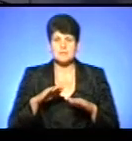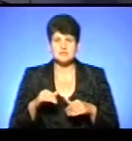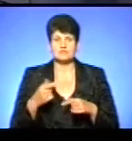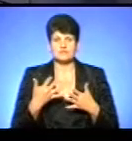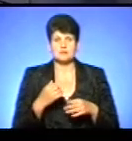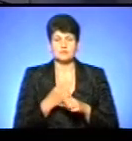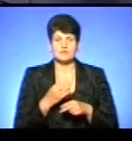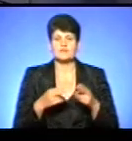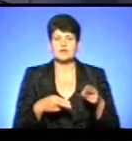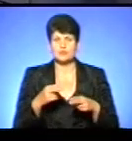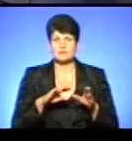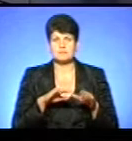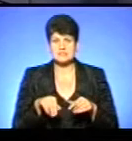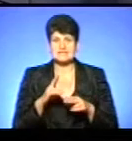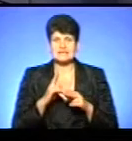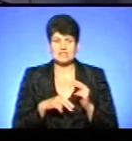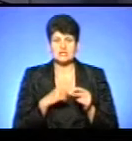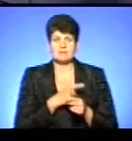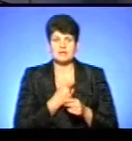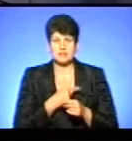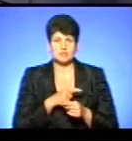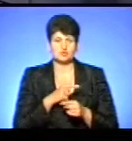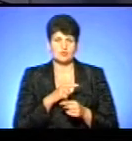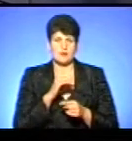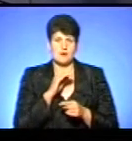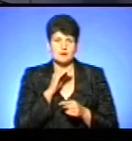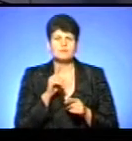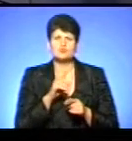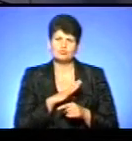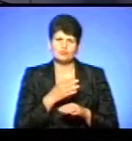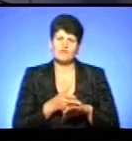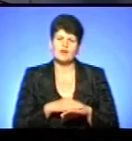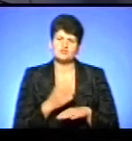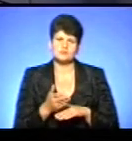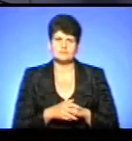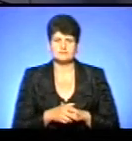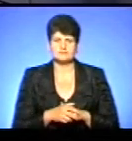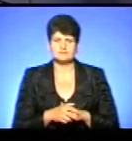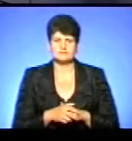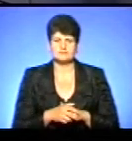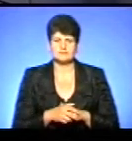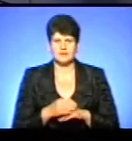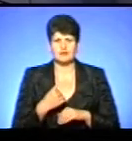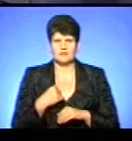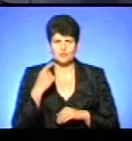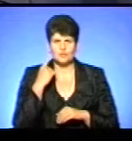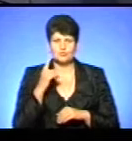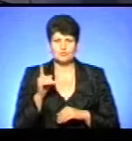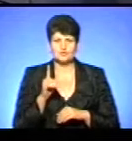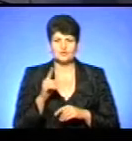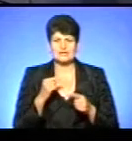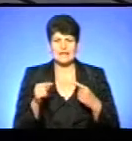працював хірургом після закінчення медакадемії. Такий логічний ріст. То все-таки що було важче? Я думаю, що на